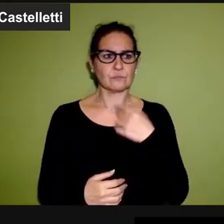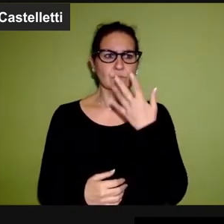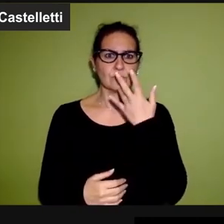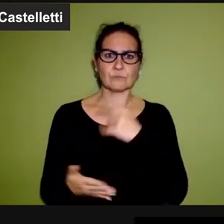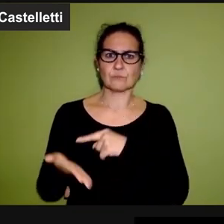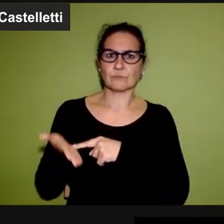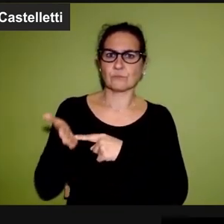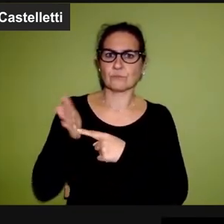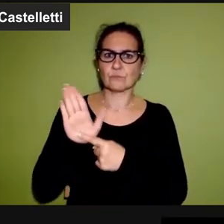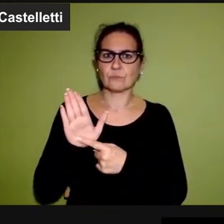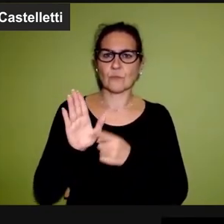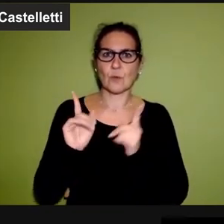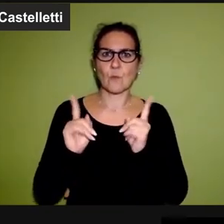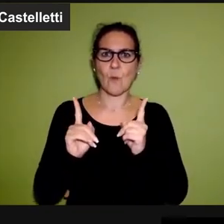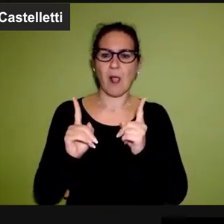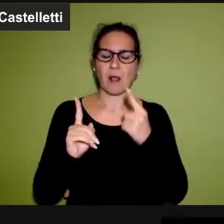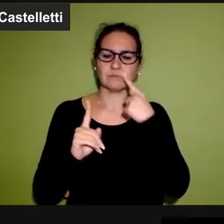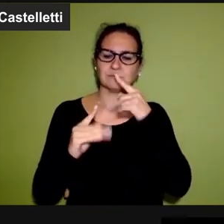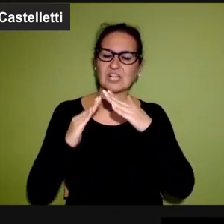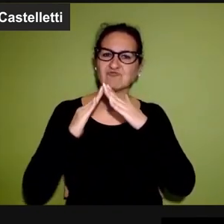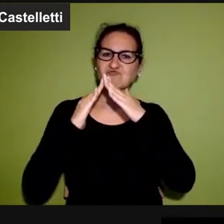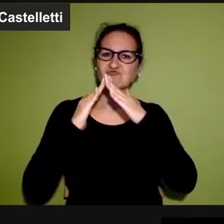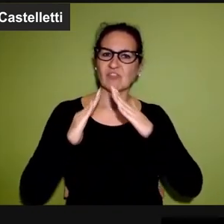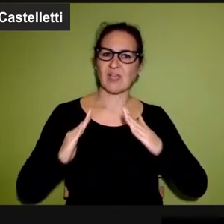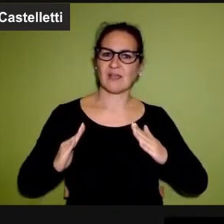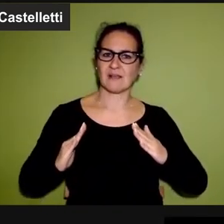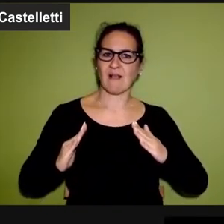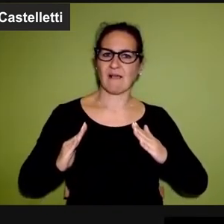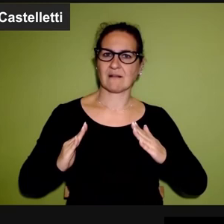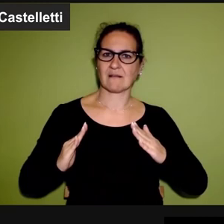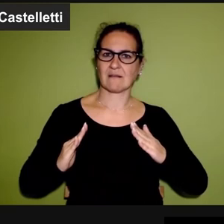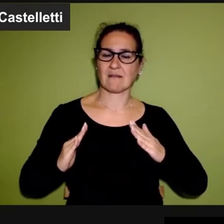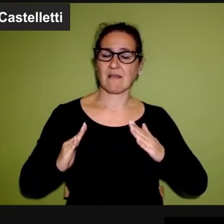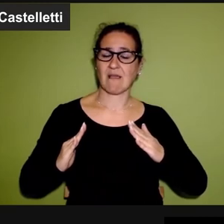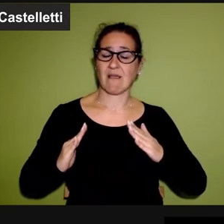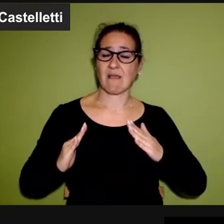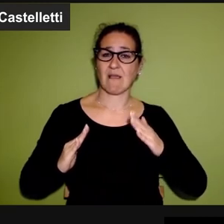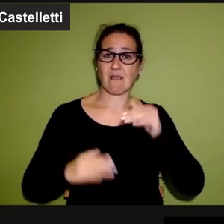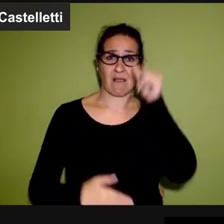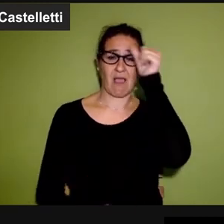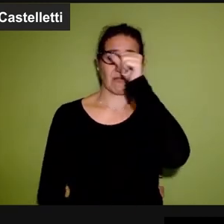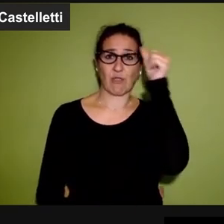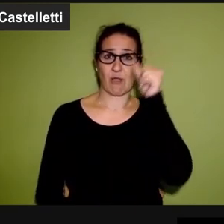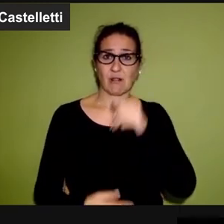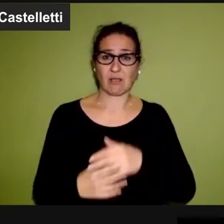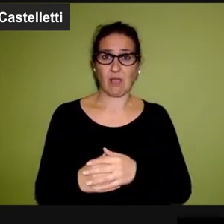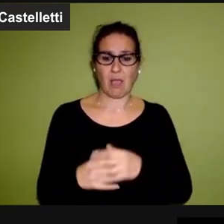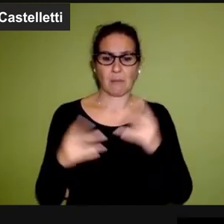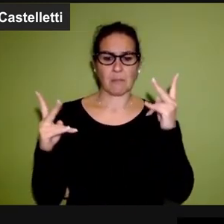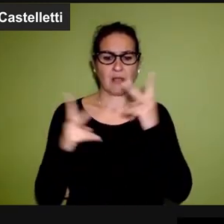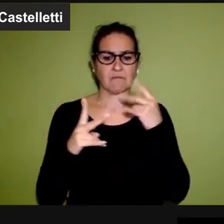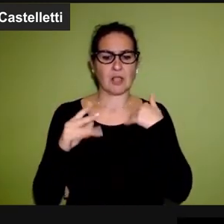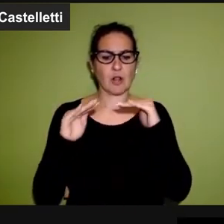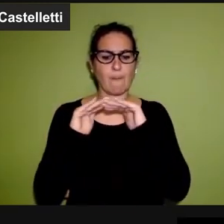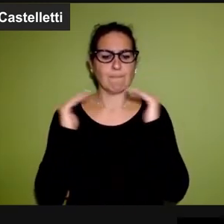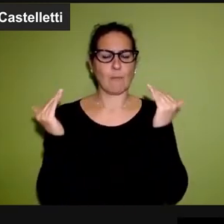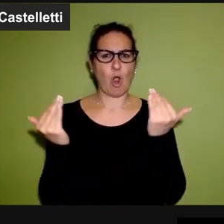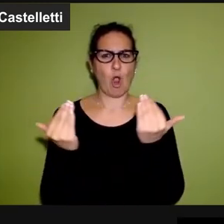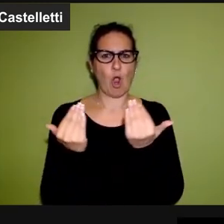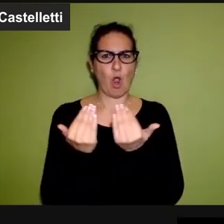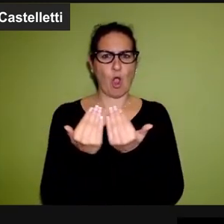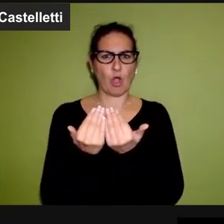voluto sottolineare la gerarchia cattolica, perché in realtà anche nel mondo cattolico ci sono